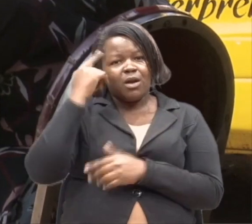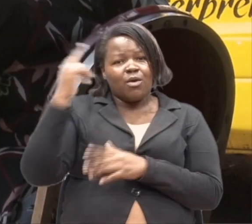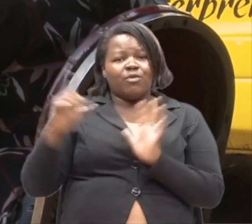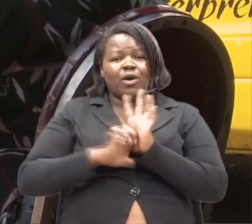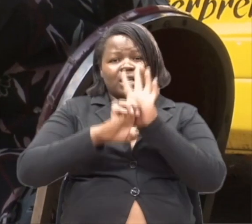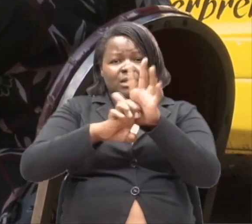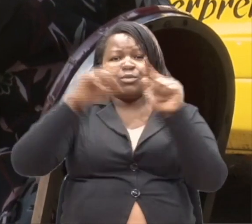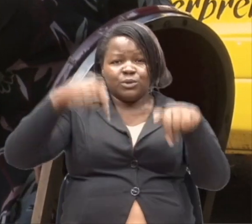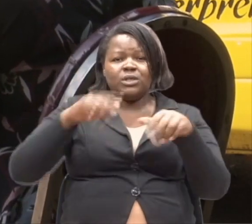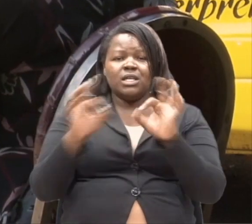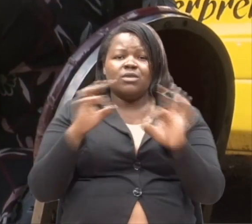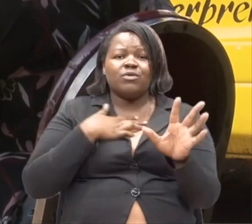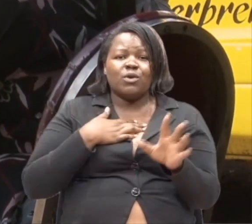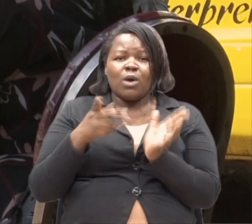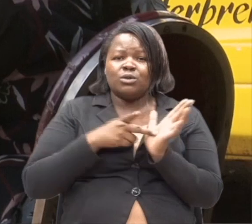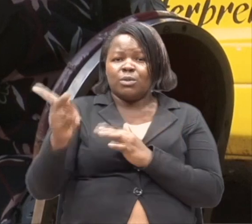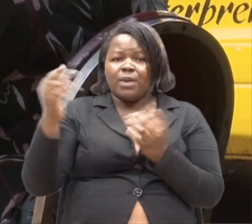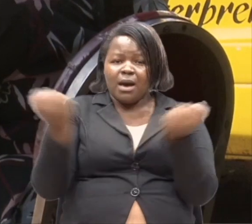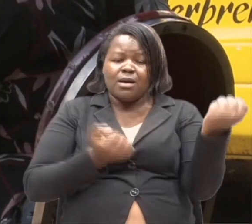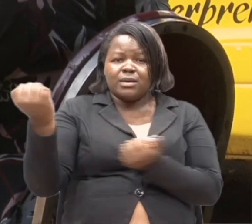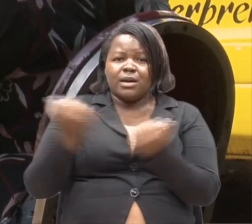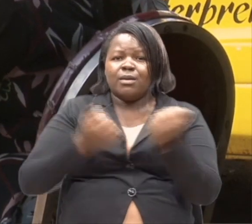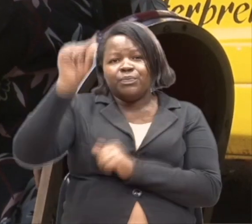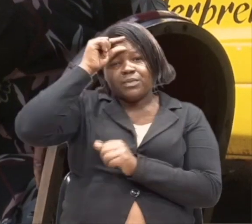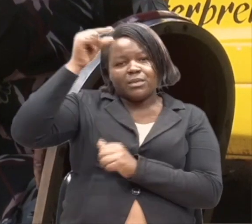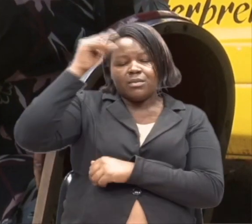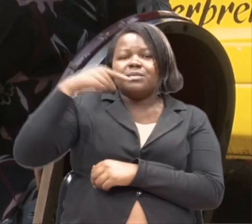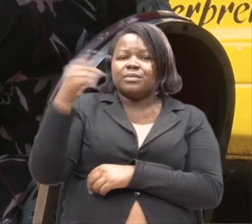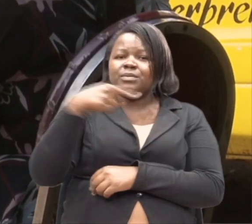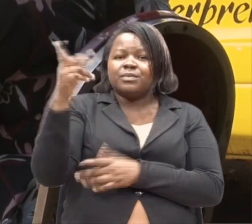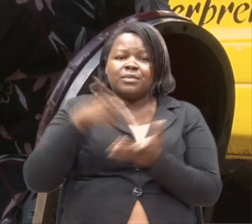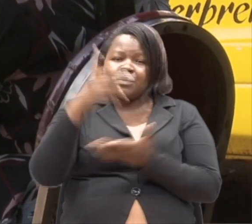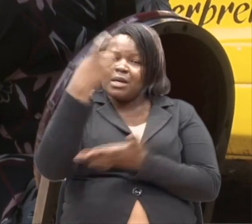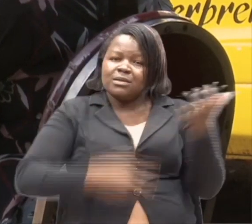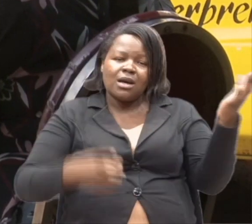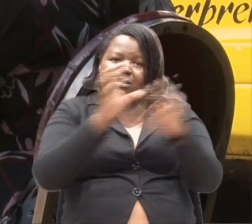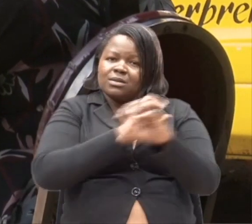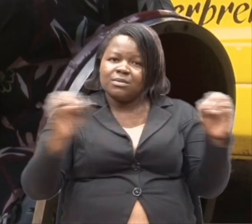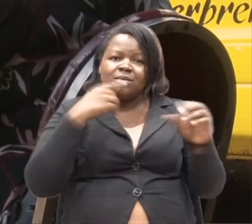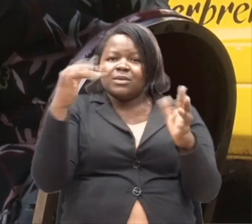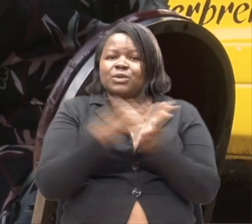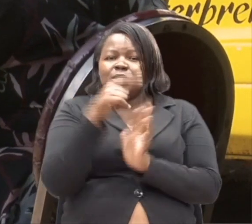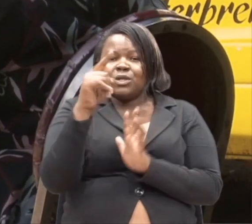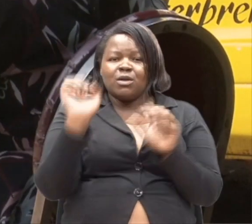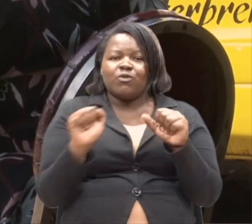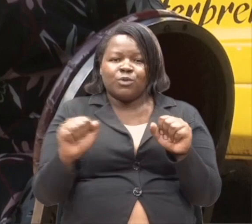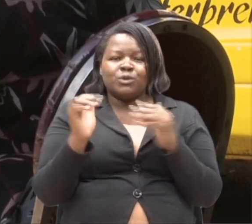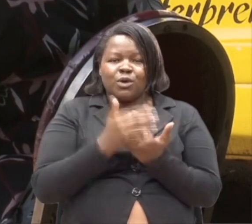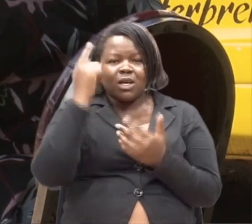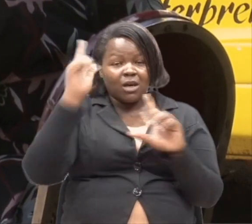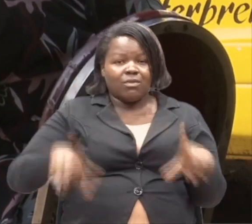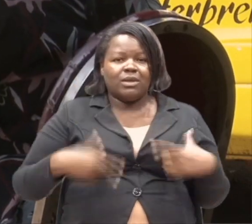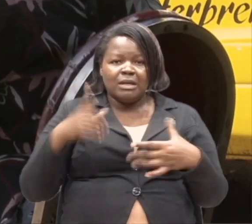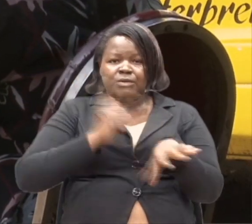siku ya leo kitaka kuimporti hata gari yako. Serikali na kuambia hautakui kulipa ushuru. Iri na wewe uweze kujimudu katika